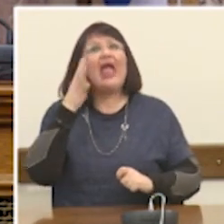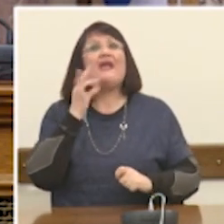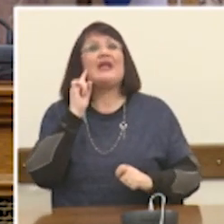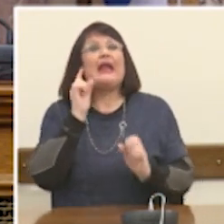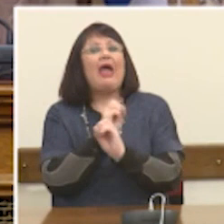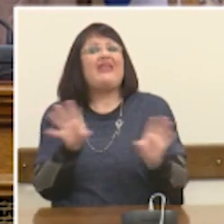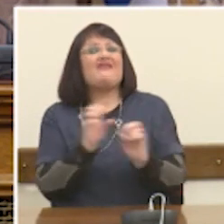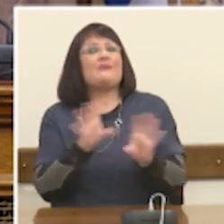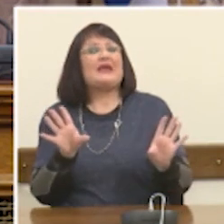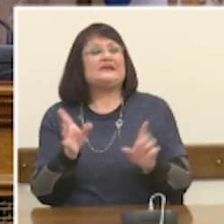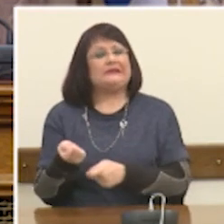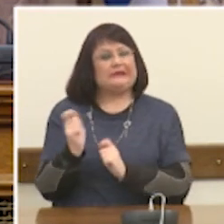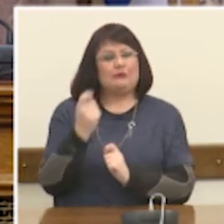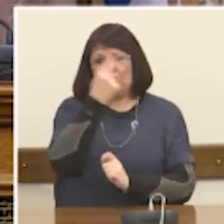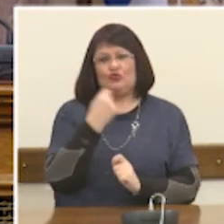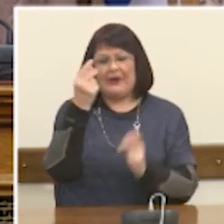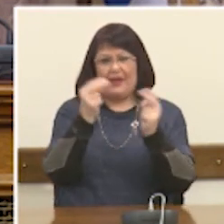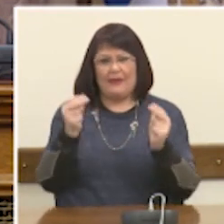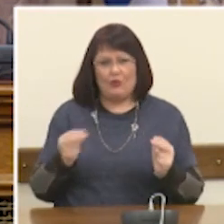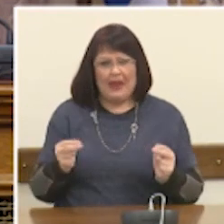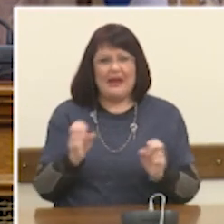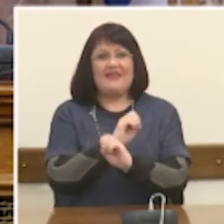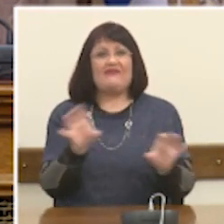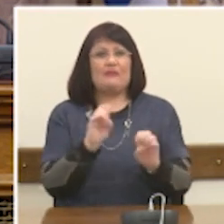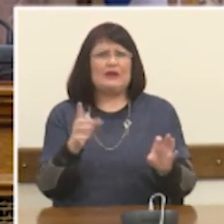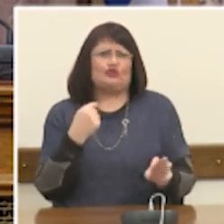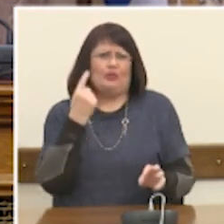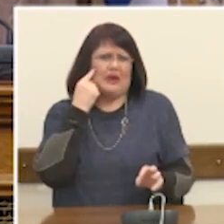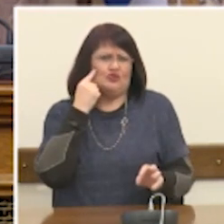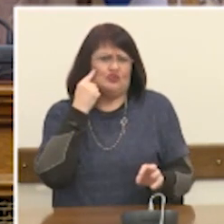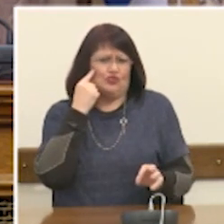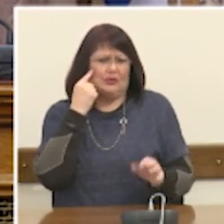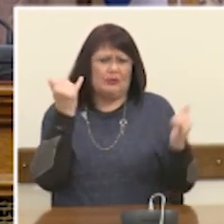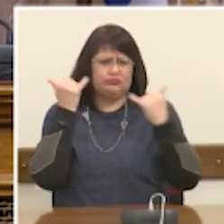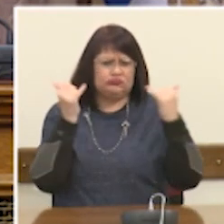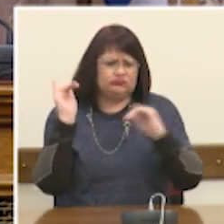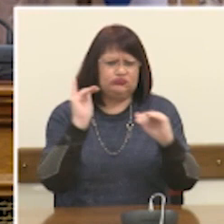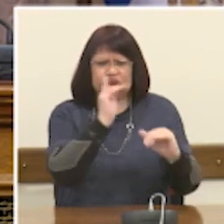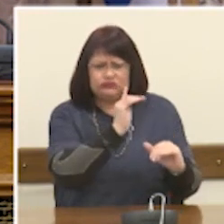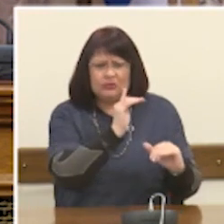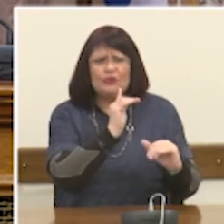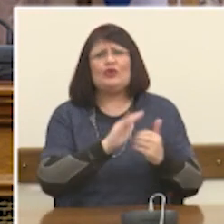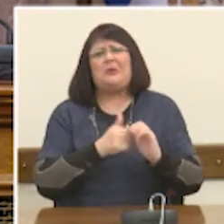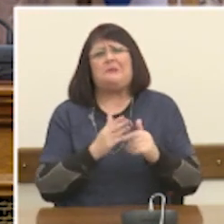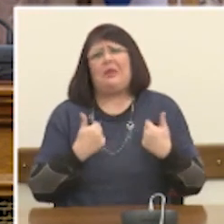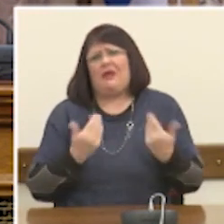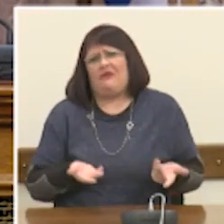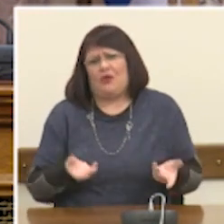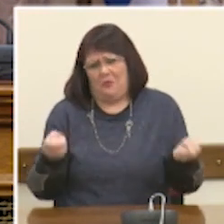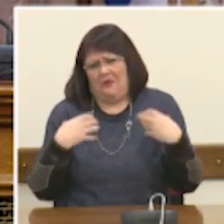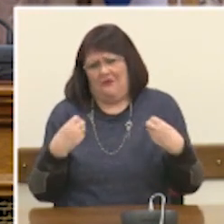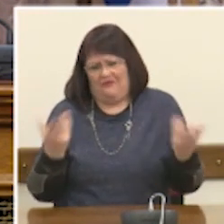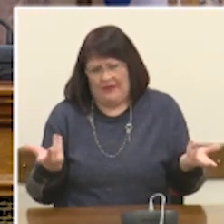που αυτές νομίζουν ότι θα μας ενδιαφέρουν. Είναι τεράστια ζητήματα τα οποία έχουν να κάνουν με τα